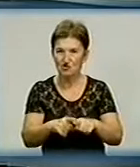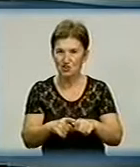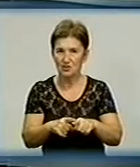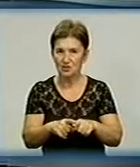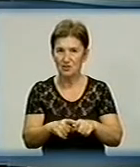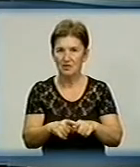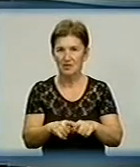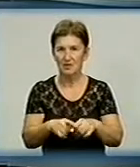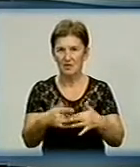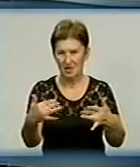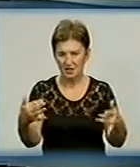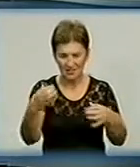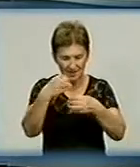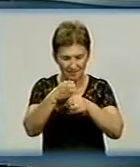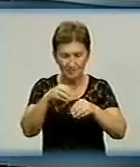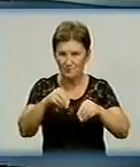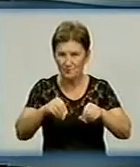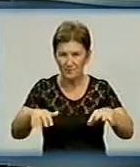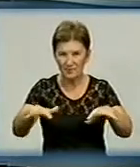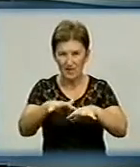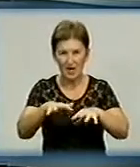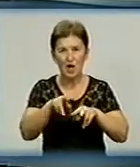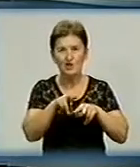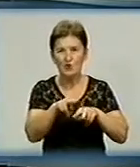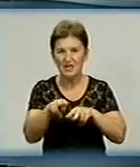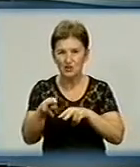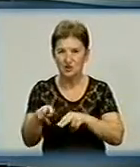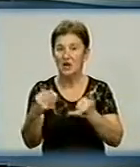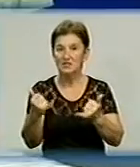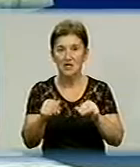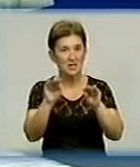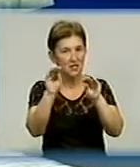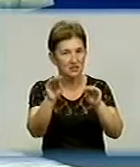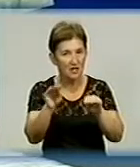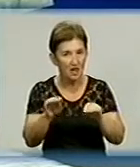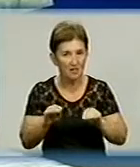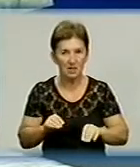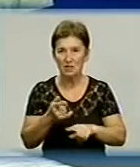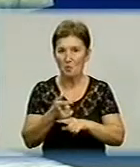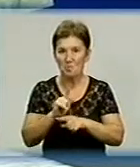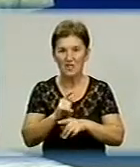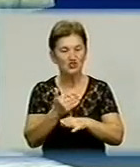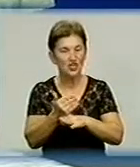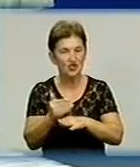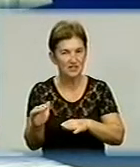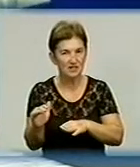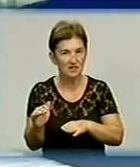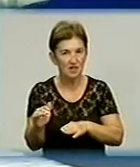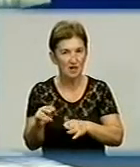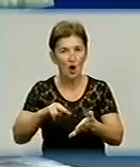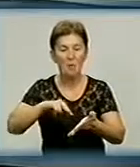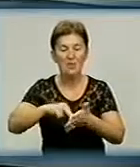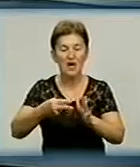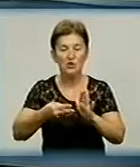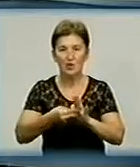геодезичні дослідження. Завдяки цьому зараз складена майже більша частина планування